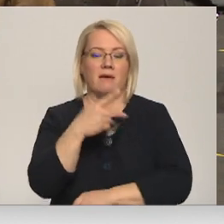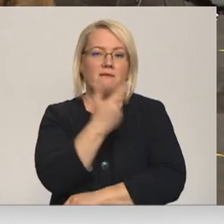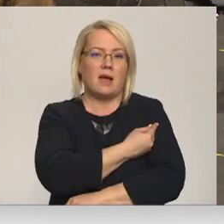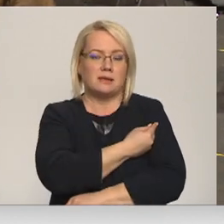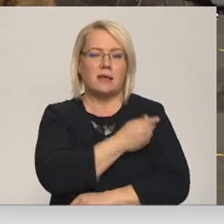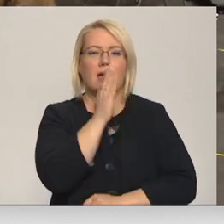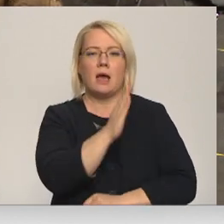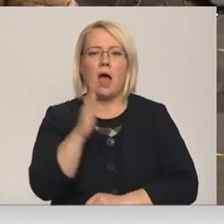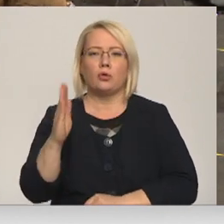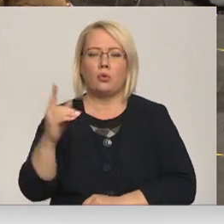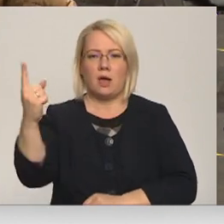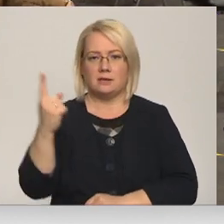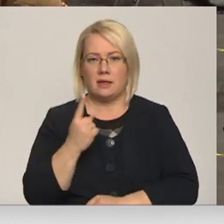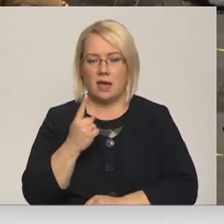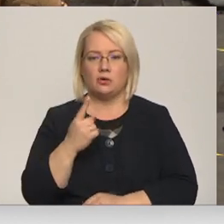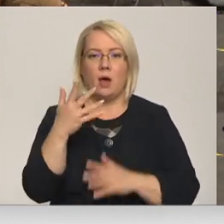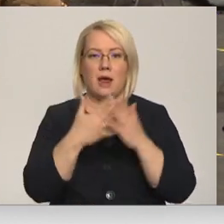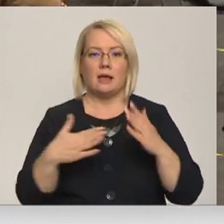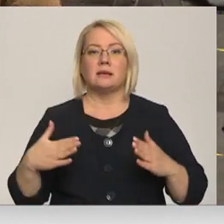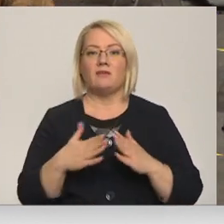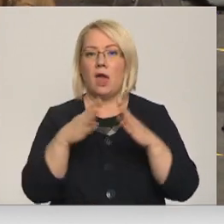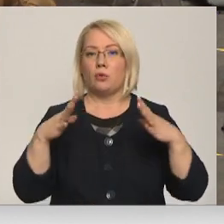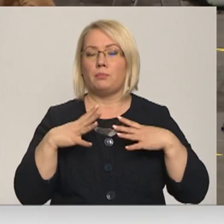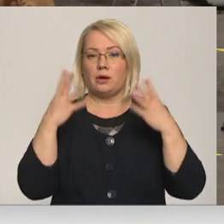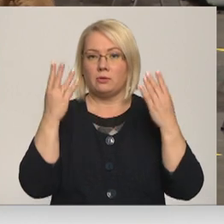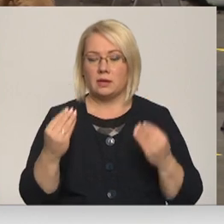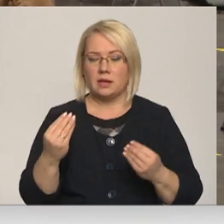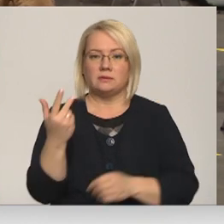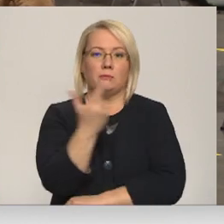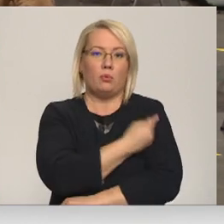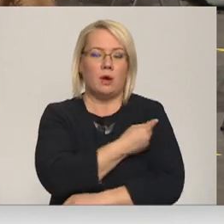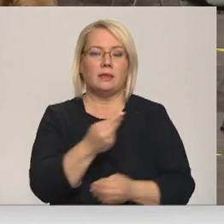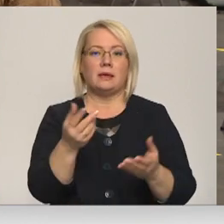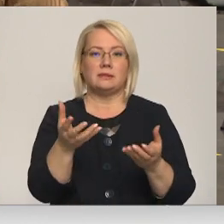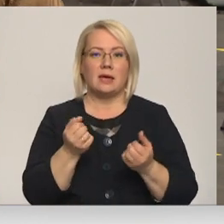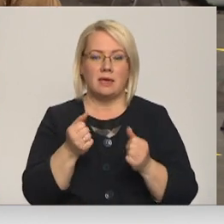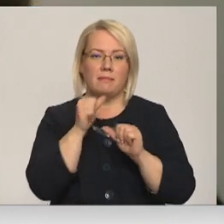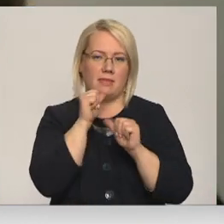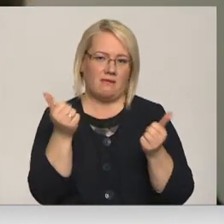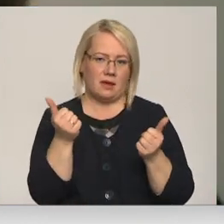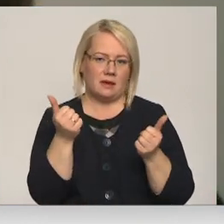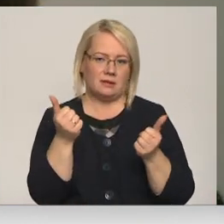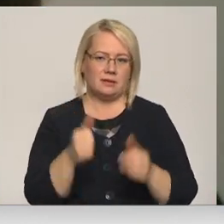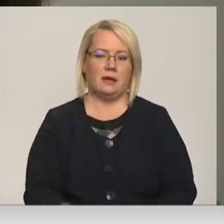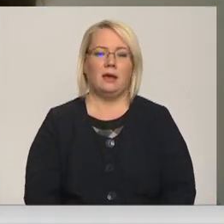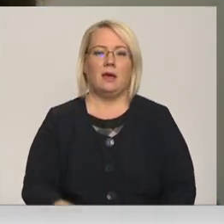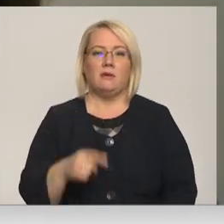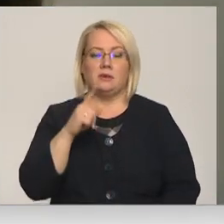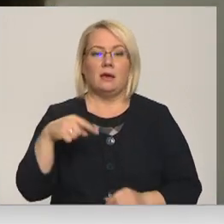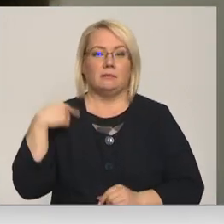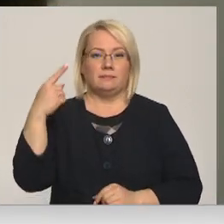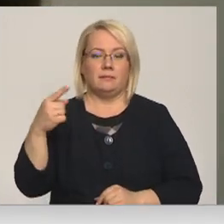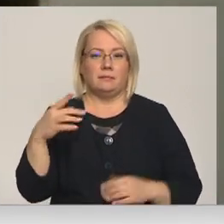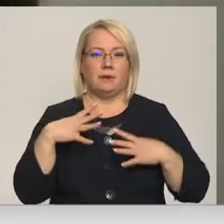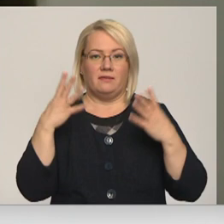vienu, kas atnāks, jo jārēķinās, ka svētku brīvdienās pie potes tik viegli tikt nevarēs. Gaidāmajās brīvdienās